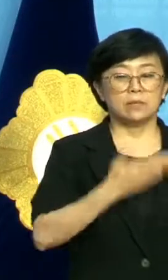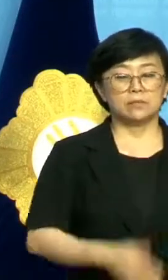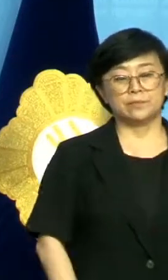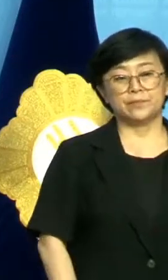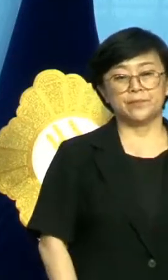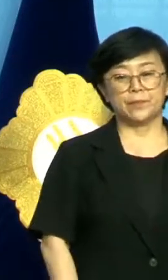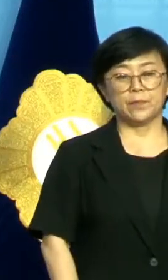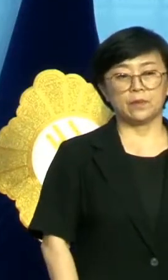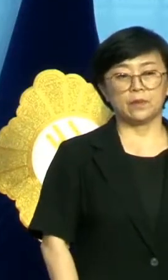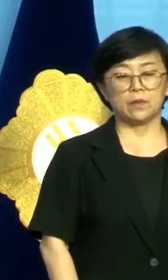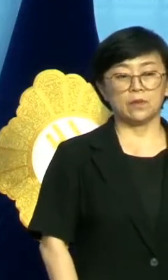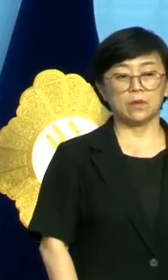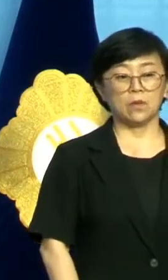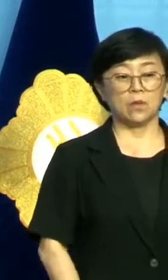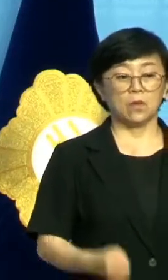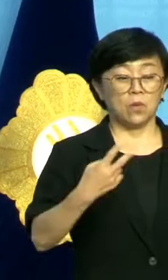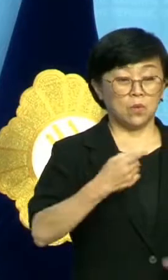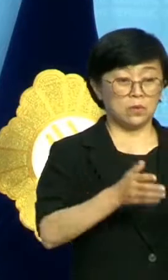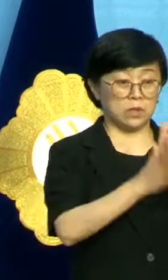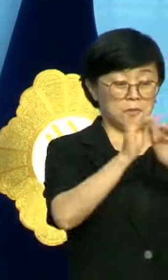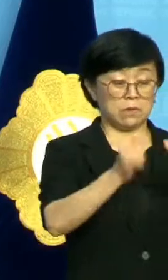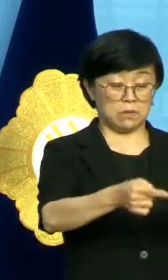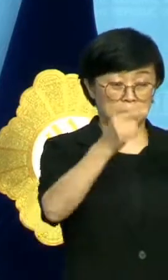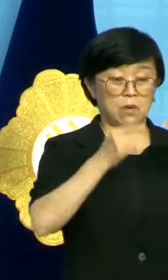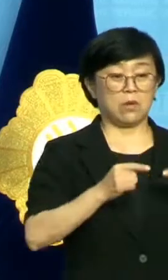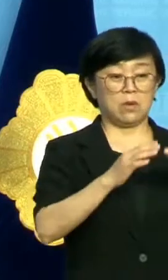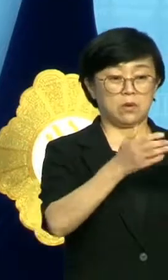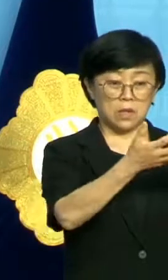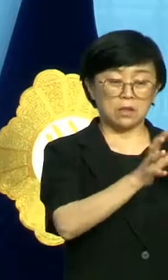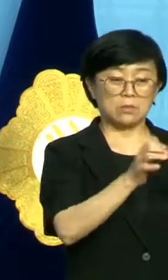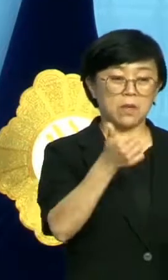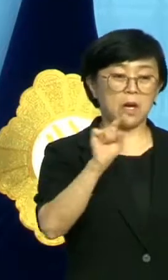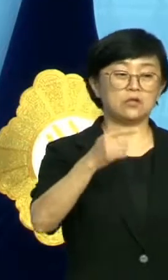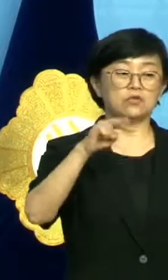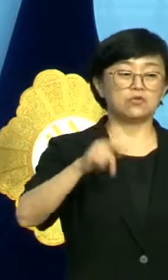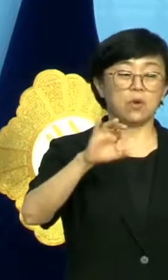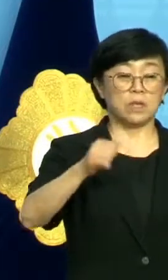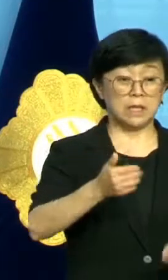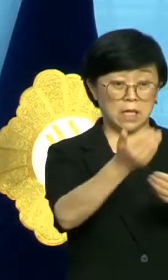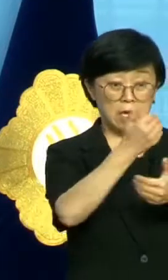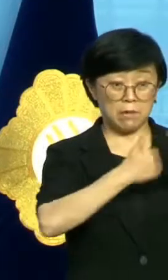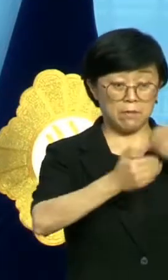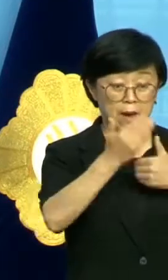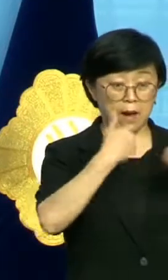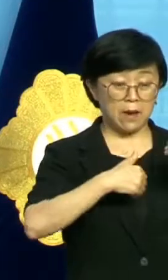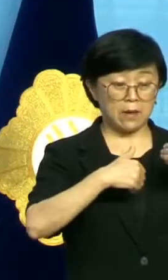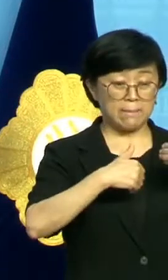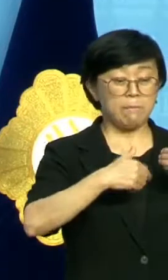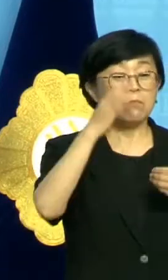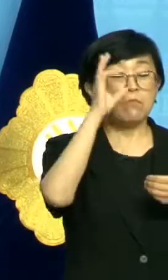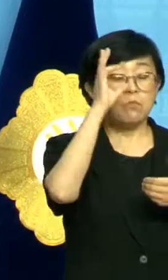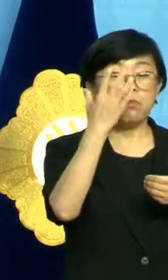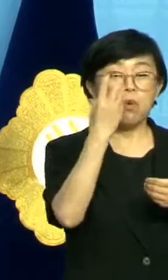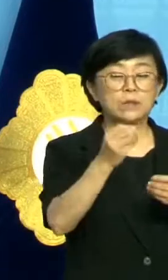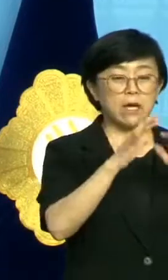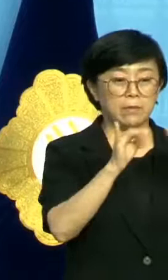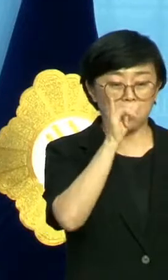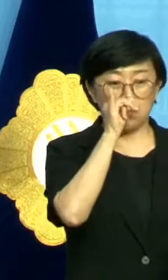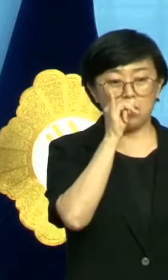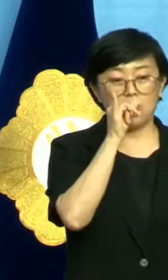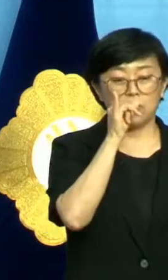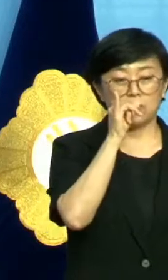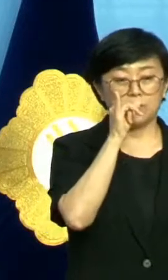또 시민참여단 모집 과정에 한수원이 개입한 정황을 목격한 주민진술서도 확보한 상태다.